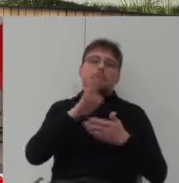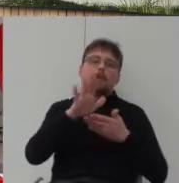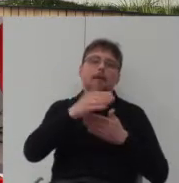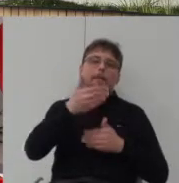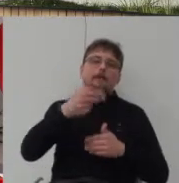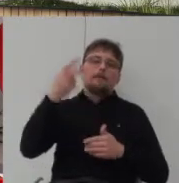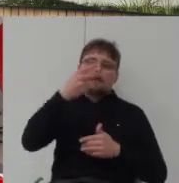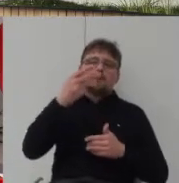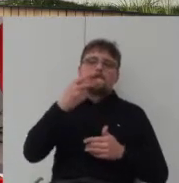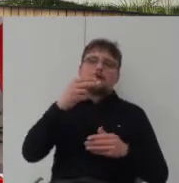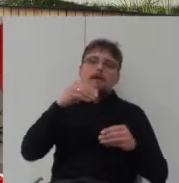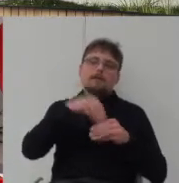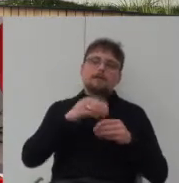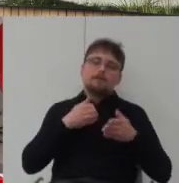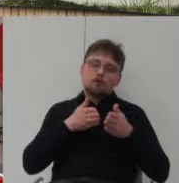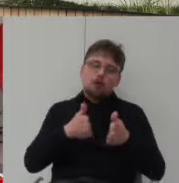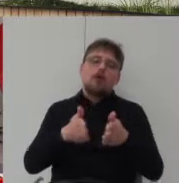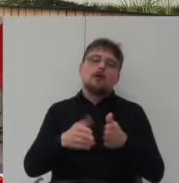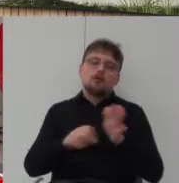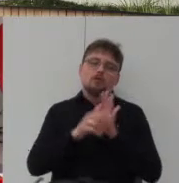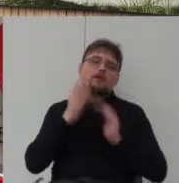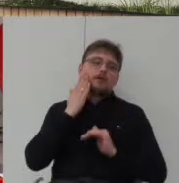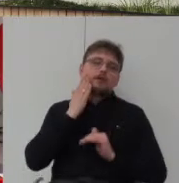przydziałem drogi komunikacyjnej tego mieszkania.